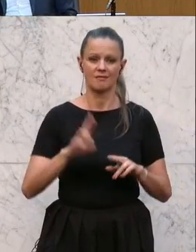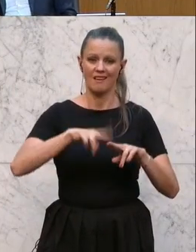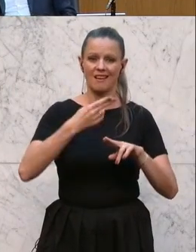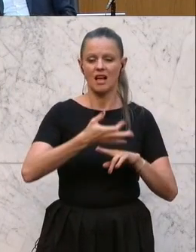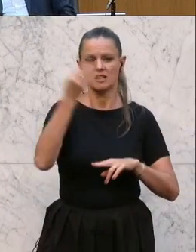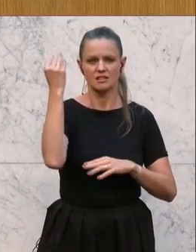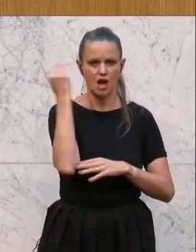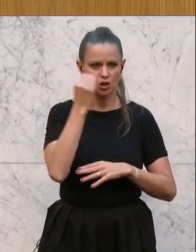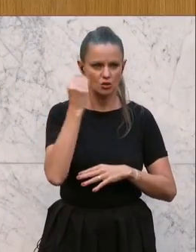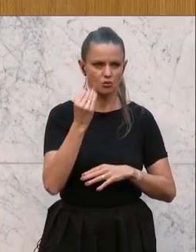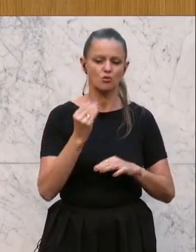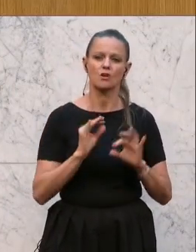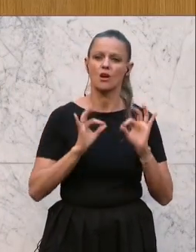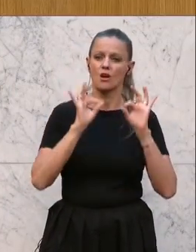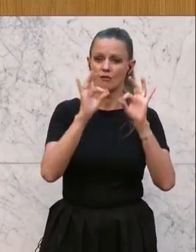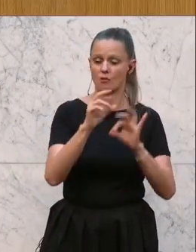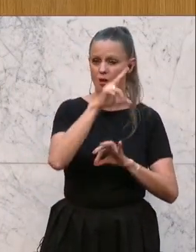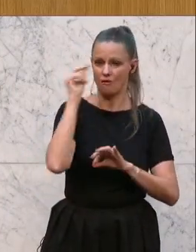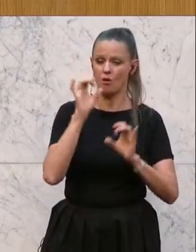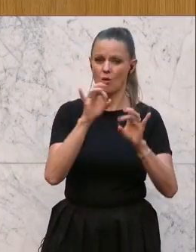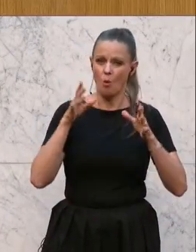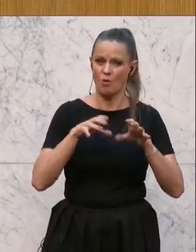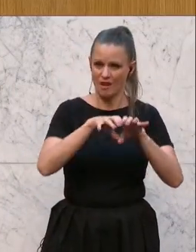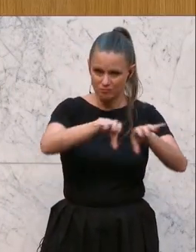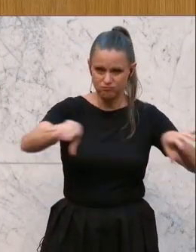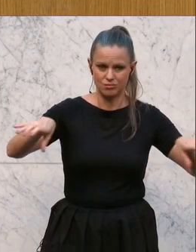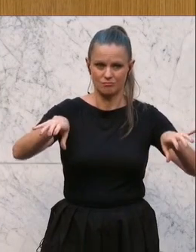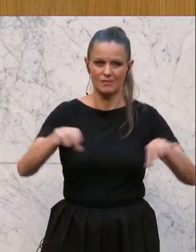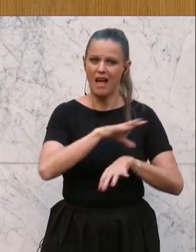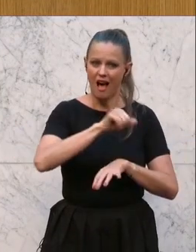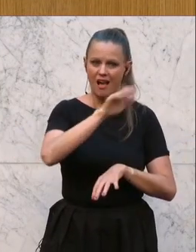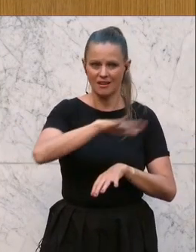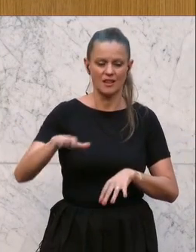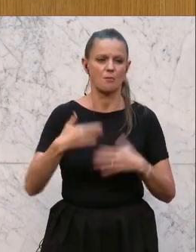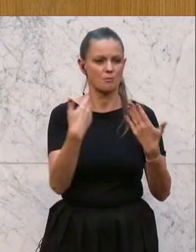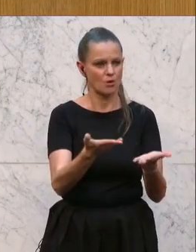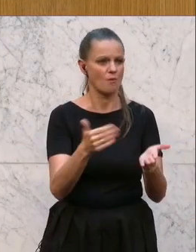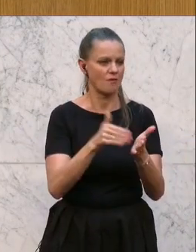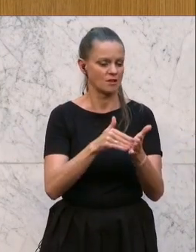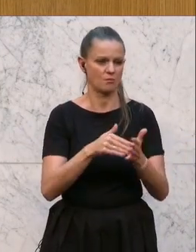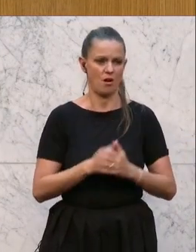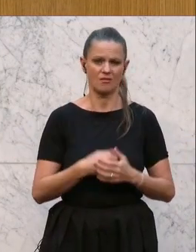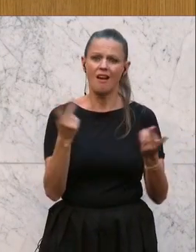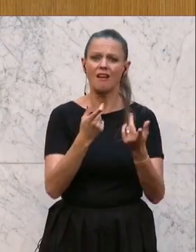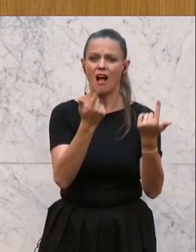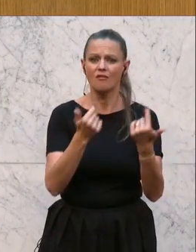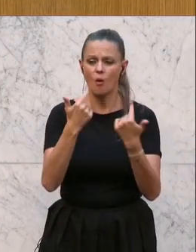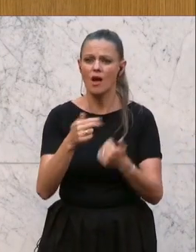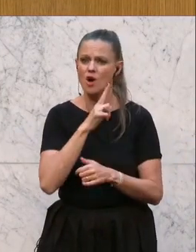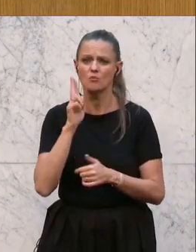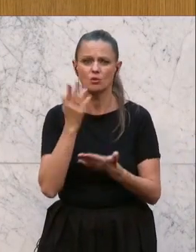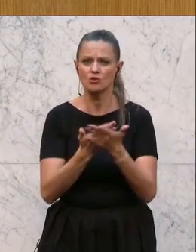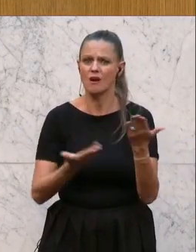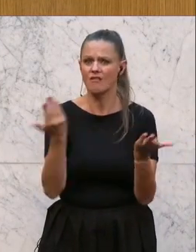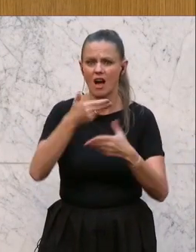Ganztagsschulen bürgen für Erfolg ohne Spaltung der Gesellschaft und wo jedes Kind bekommt, was es braucht, egal wo es herkommt oder welche Muttersprache es